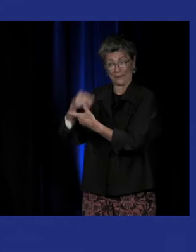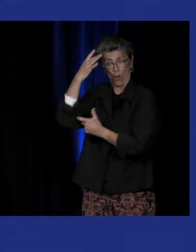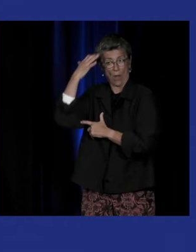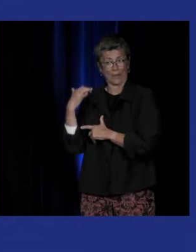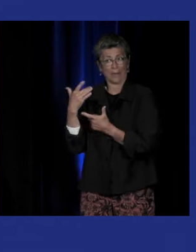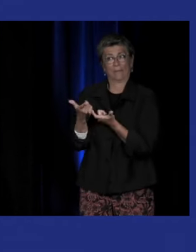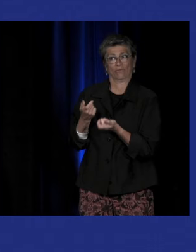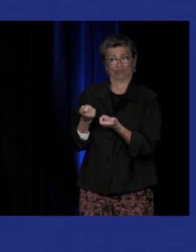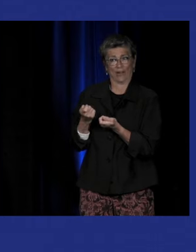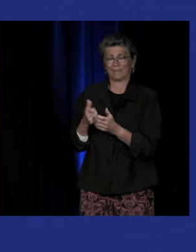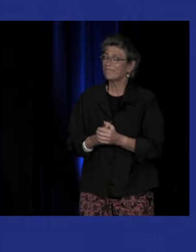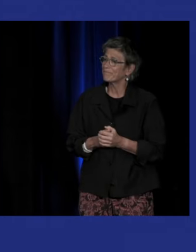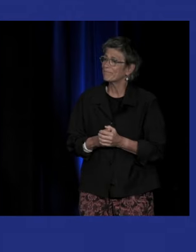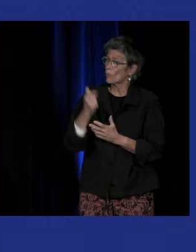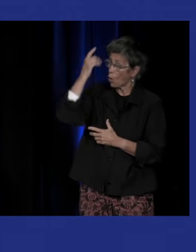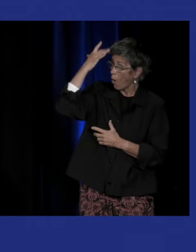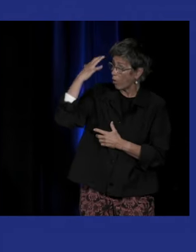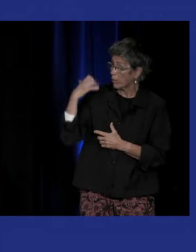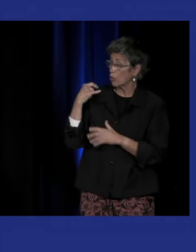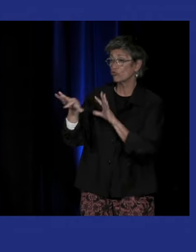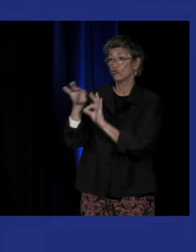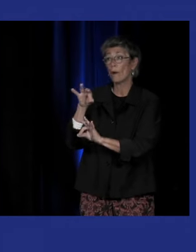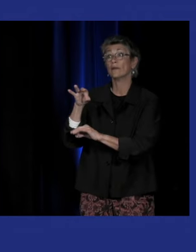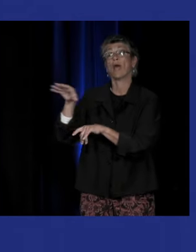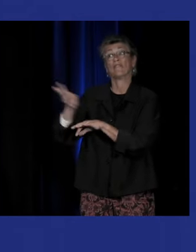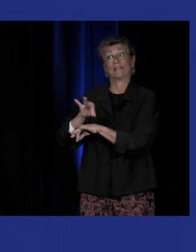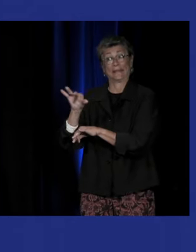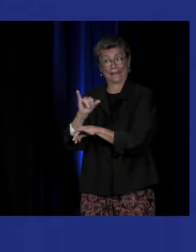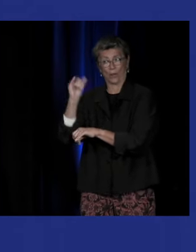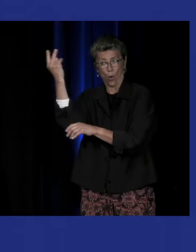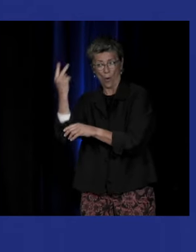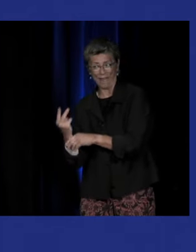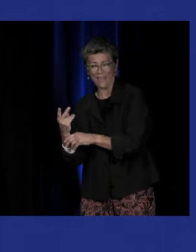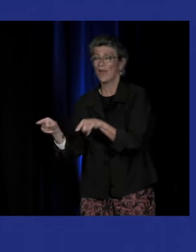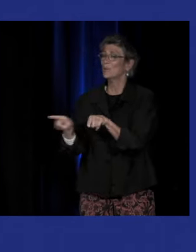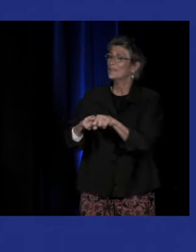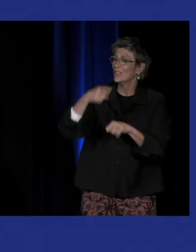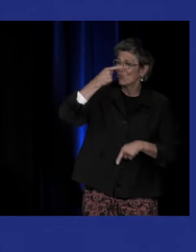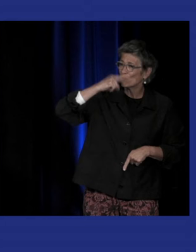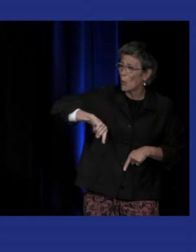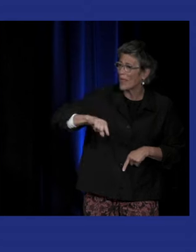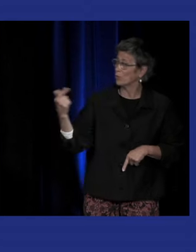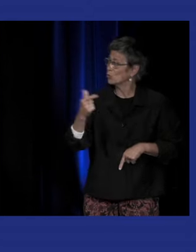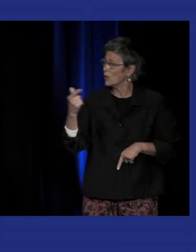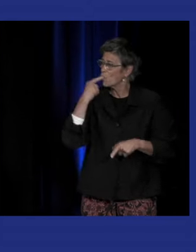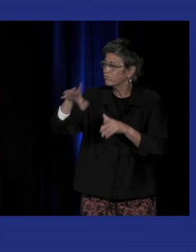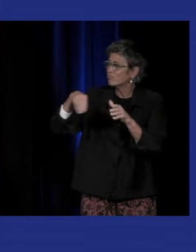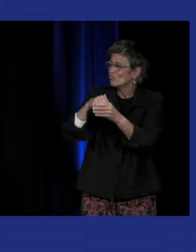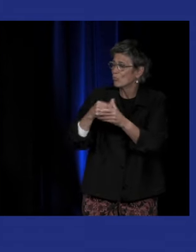'elle va aussi animer. Andrea a choisi d'inviter Olivier Chétrite et Juliette Dalle à cette conversation.